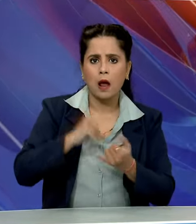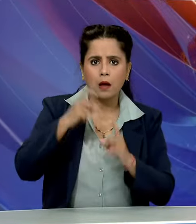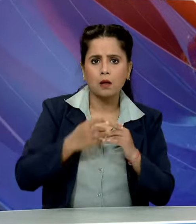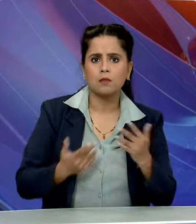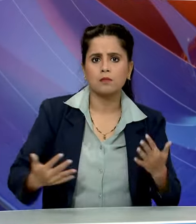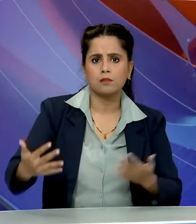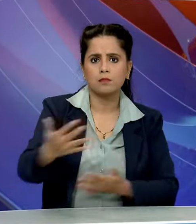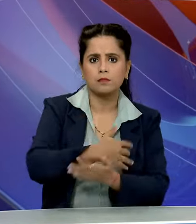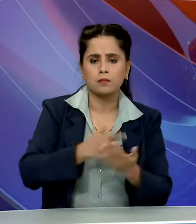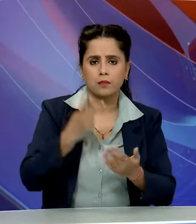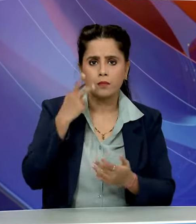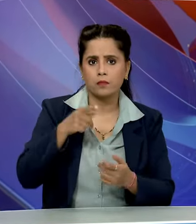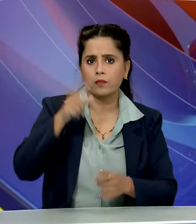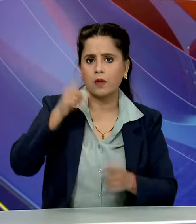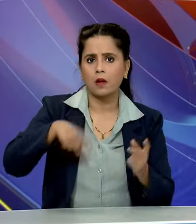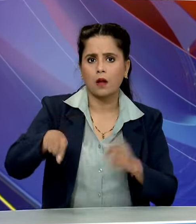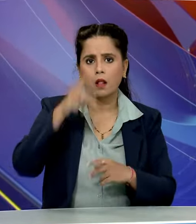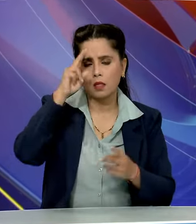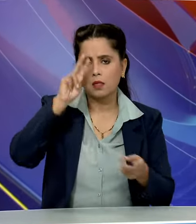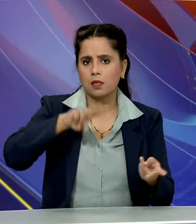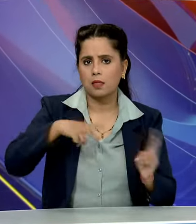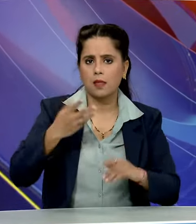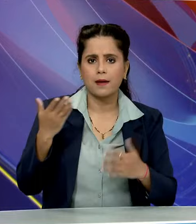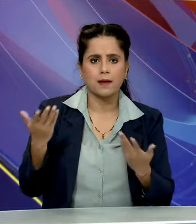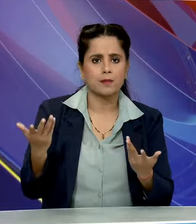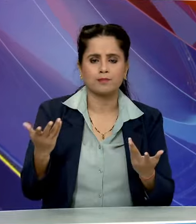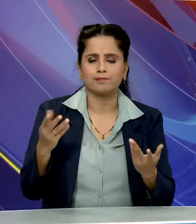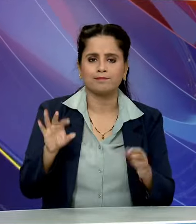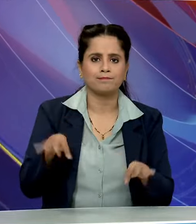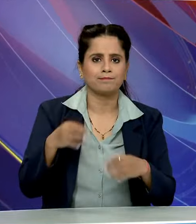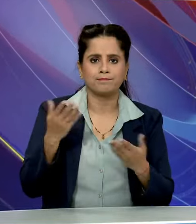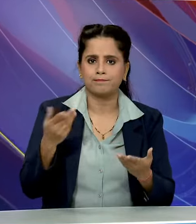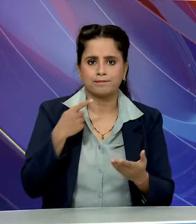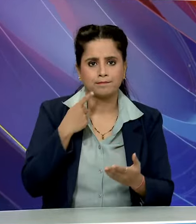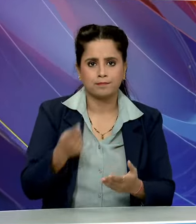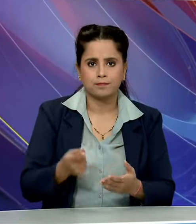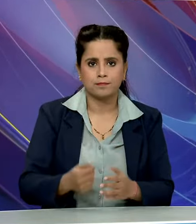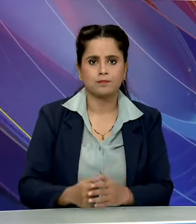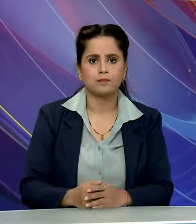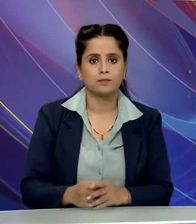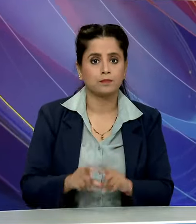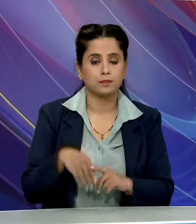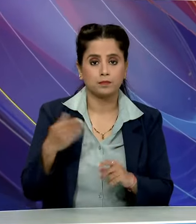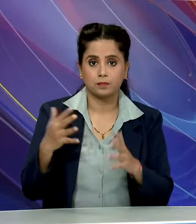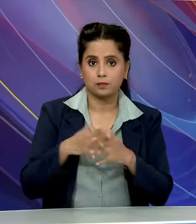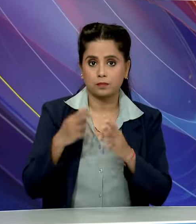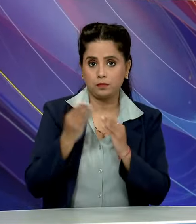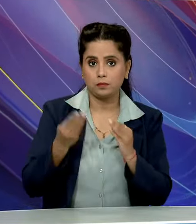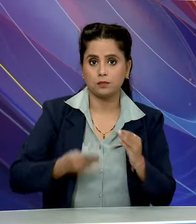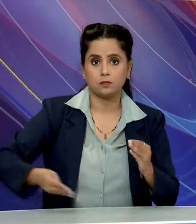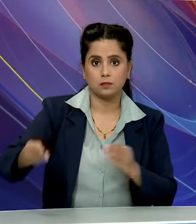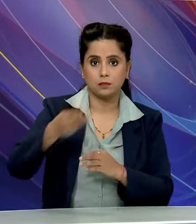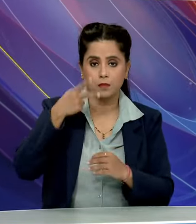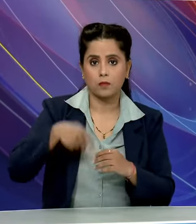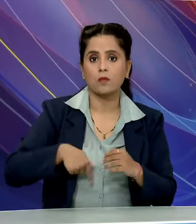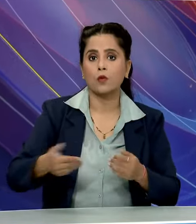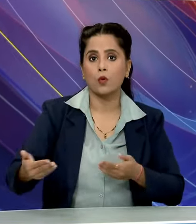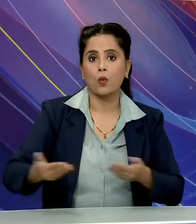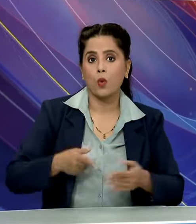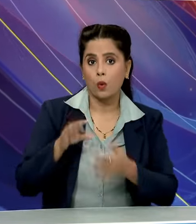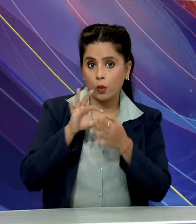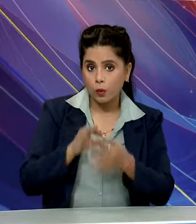का देकर के लोगों में भरम के सिवा और कुछ नहीं महीं पश्चेव बंगाल राजधानी